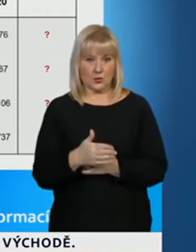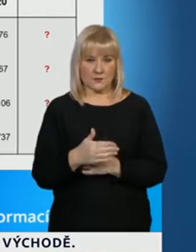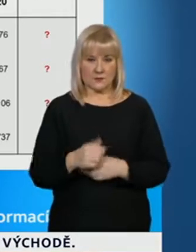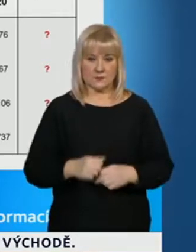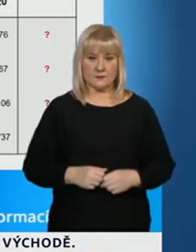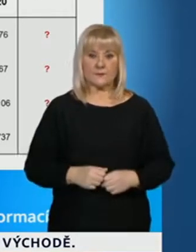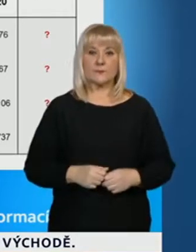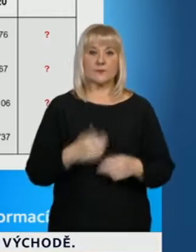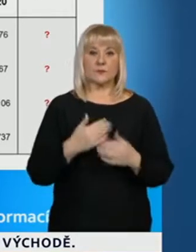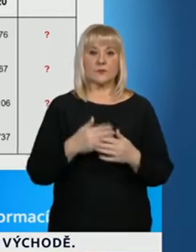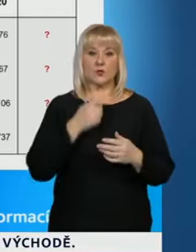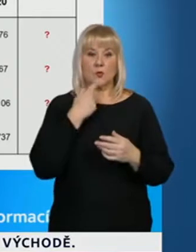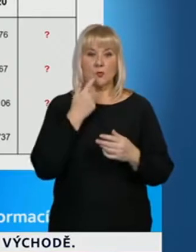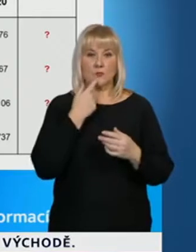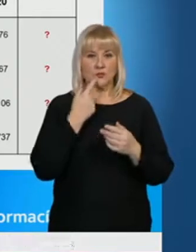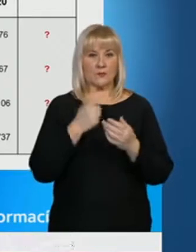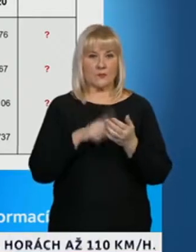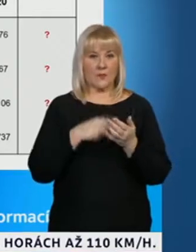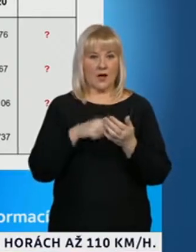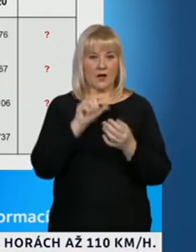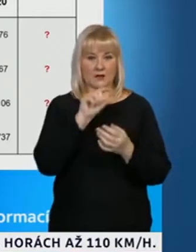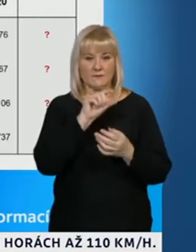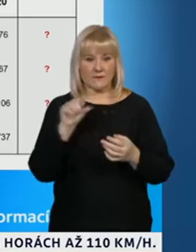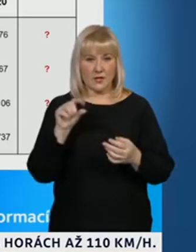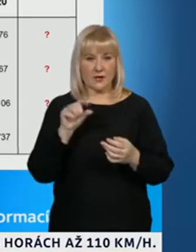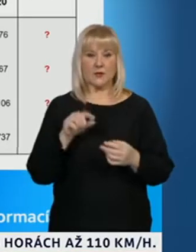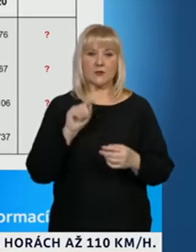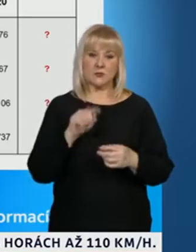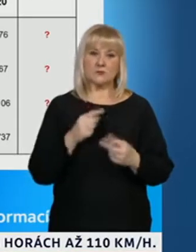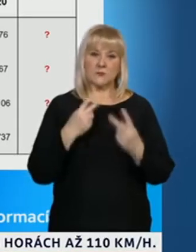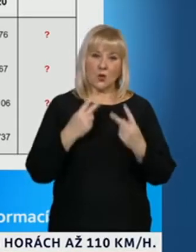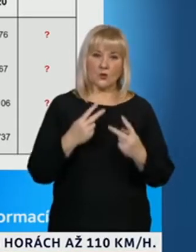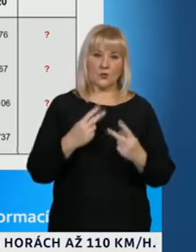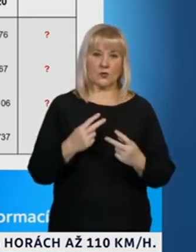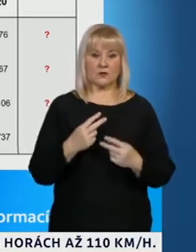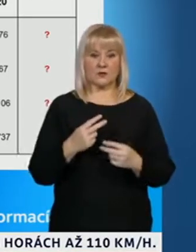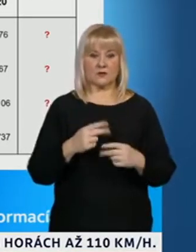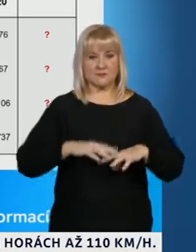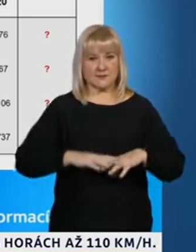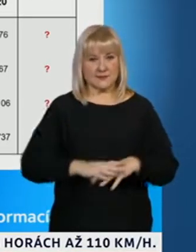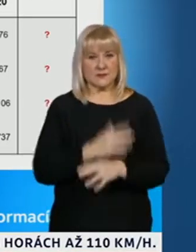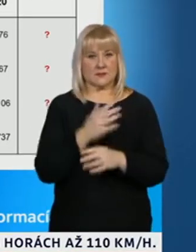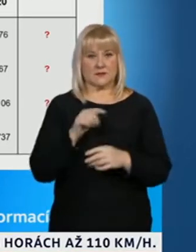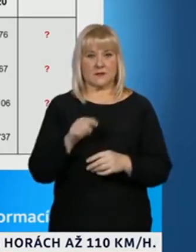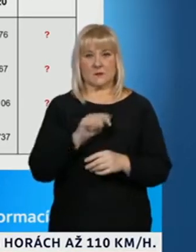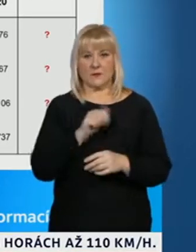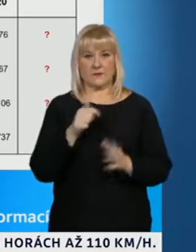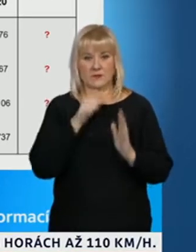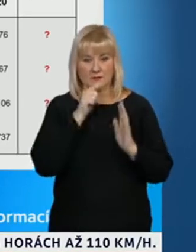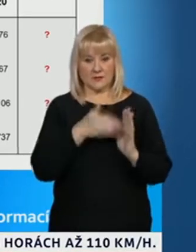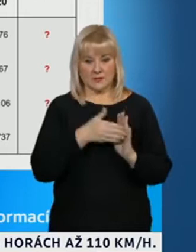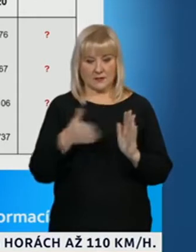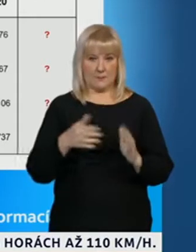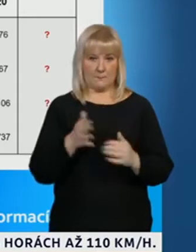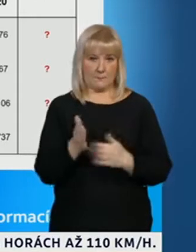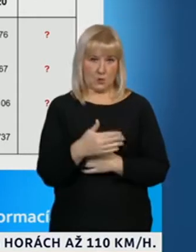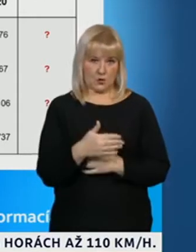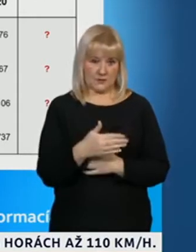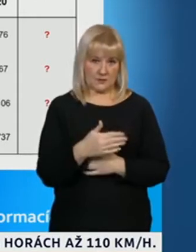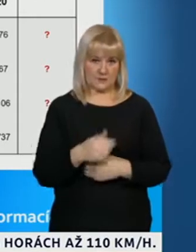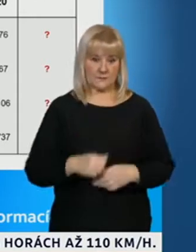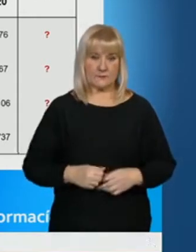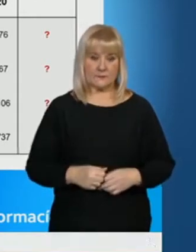A podbarvené jsou hodnoty, které připadají v úvahu jako nejvíce pravděpodobné pro ten první týden prosince, kdy